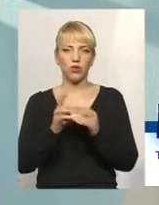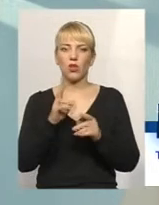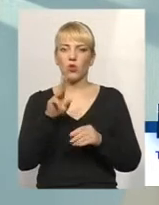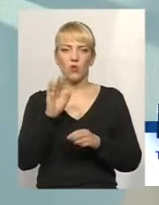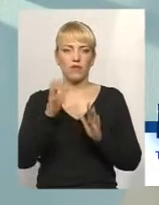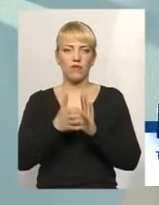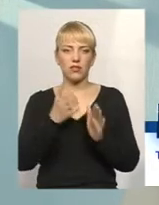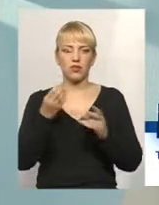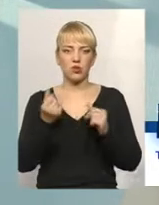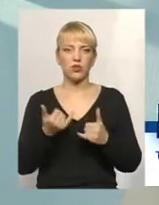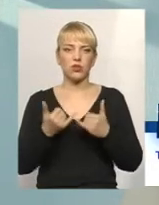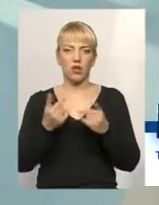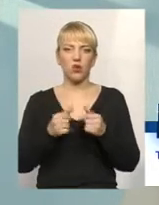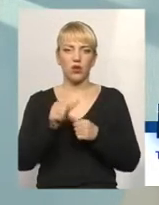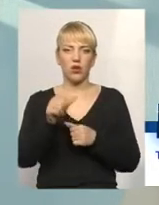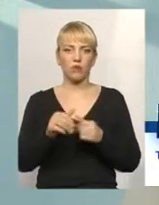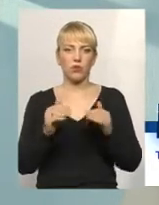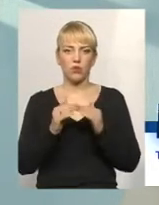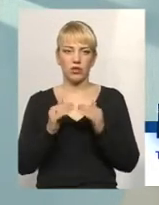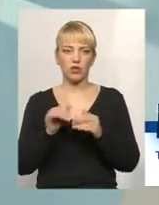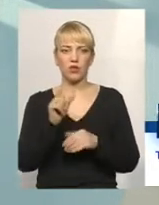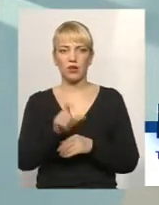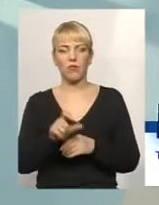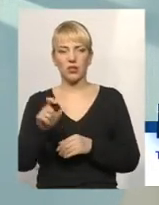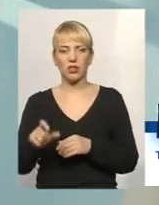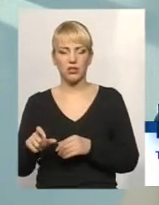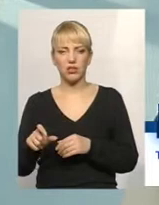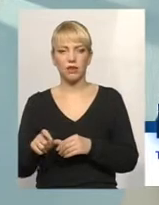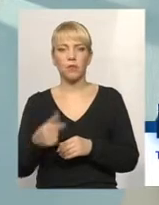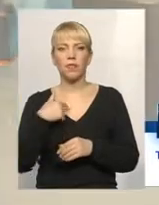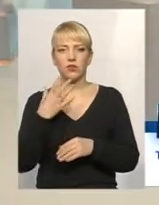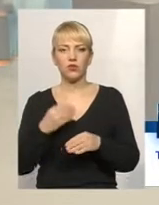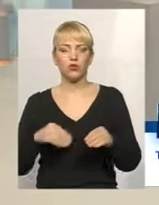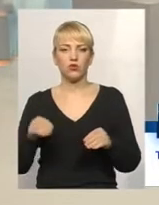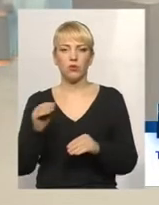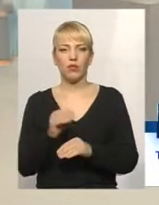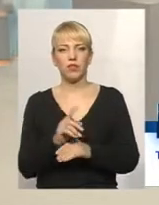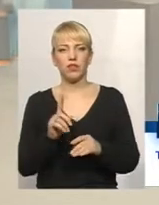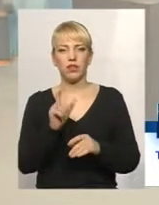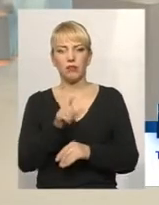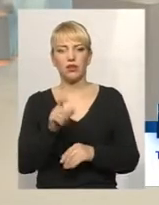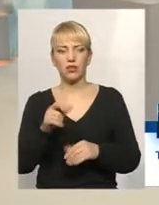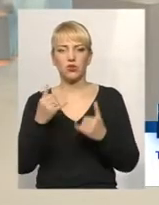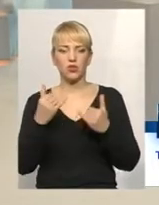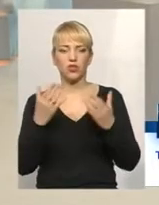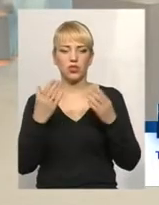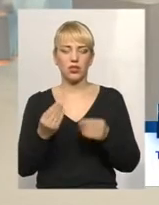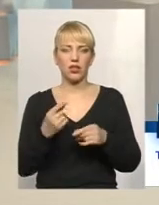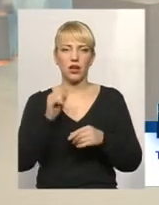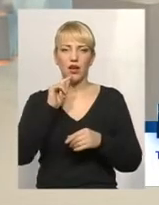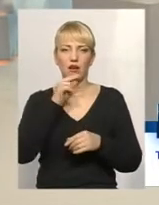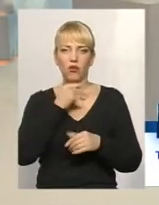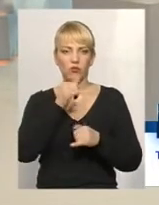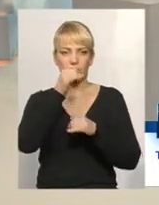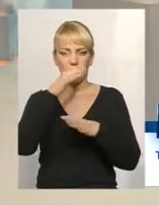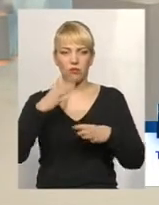цих коштів на окремий будинок. І мешканці, я хочу додати, і мешканці на сьогоднішній день економічно не